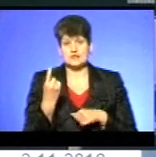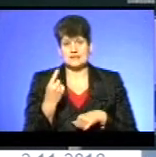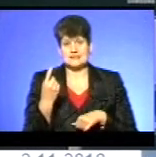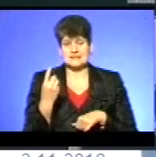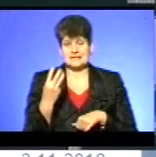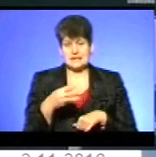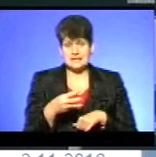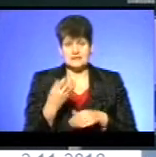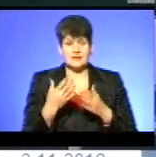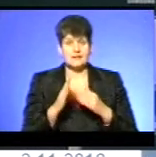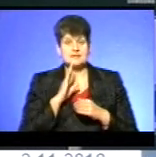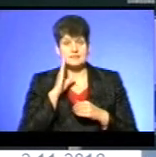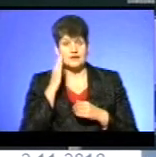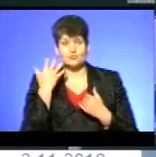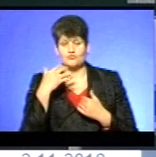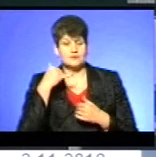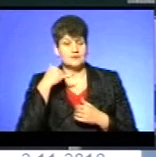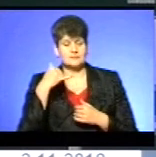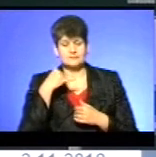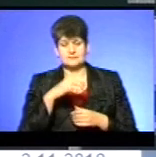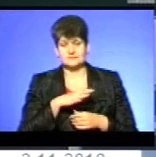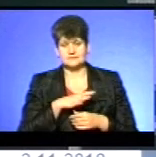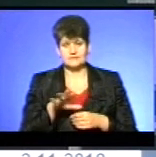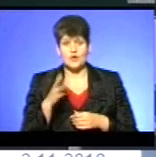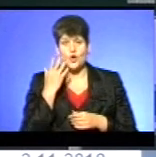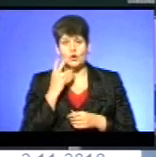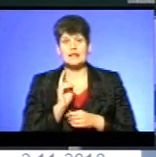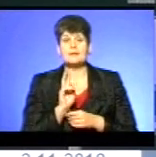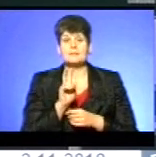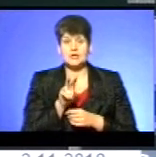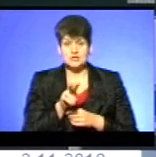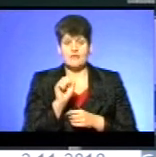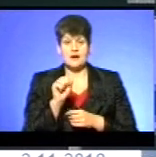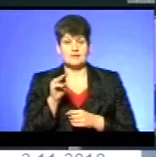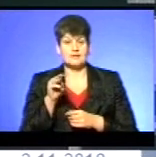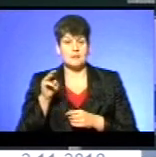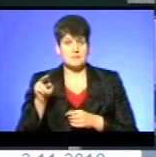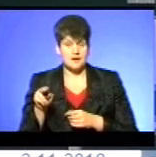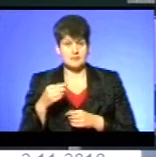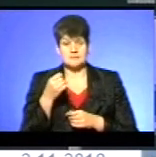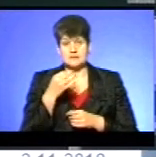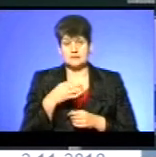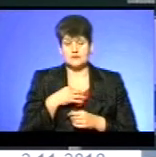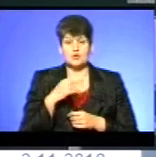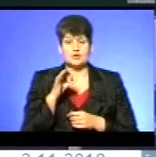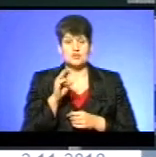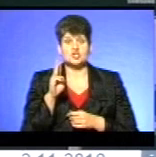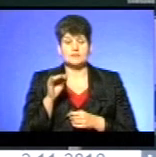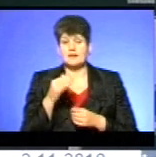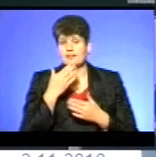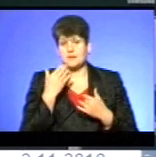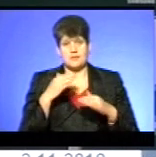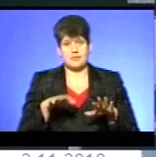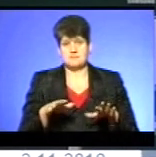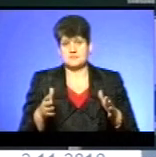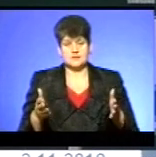.30. Але зранку не відповів на телефонні дзвінки. Коли ми прийшли до тернопільського АТП, нам повідомили, що Олександра Шильмана немає на